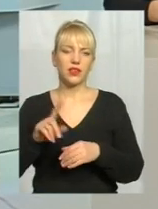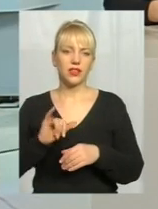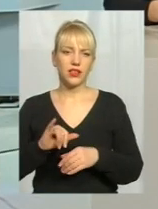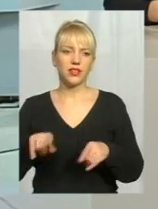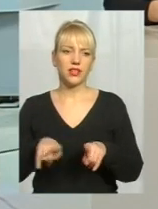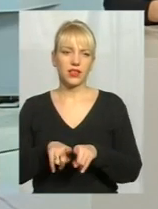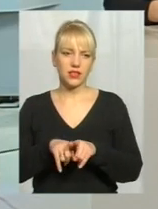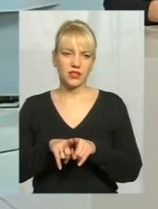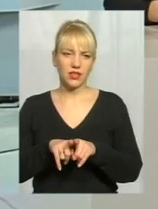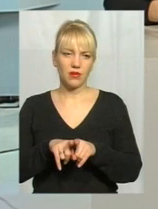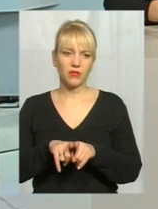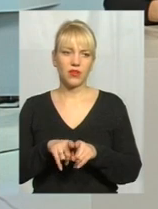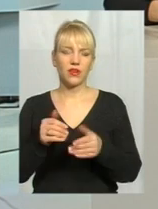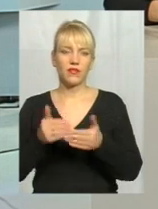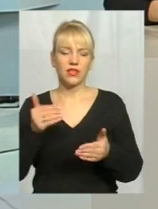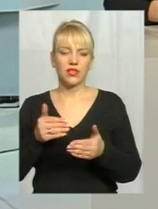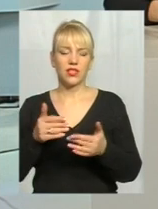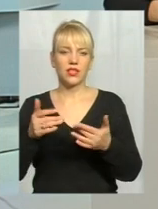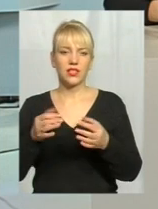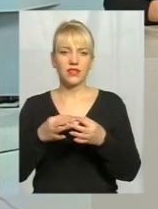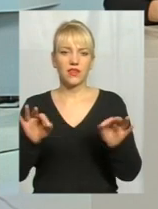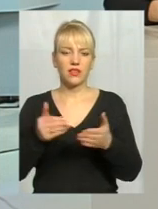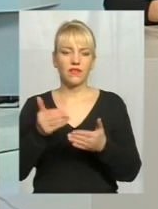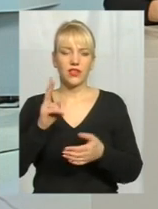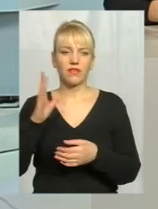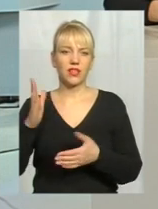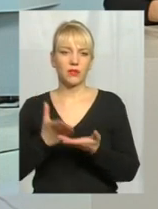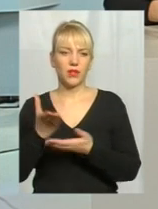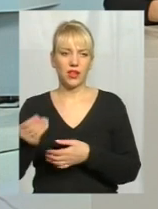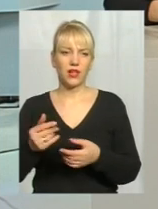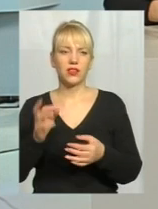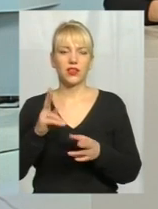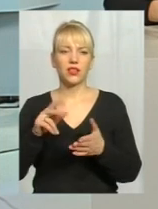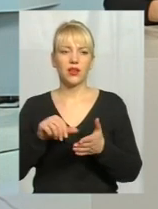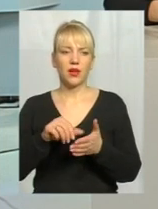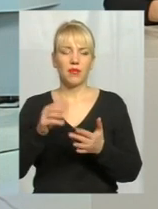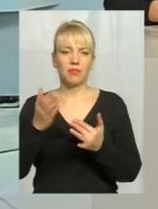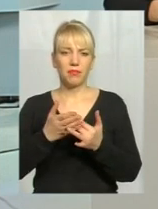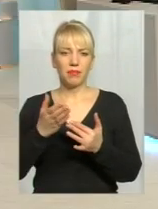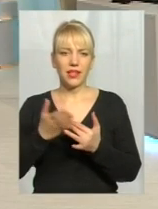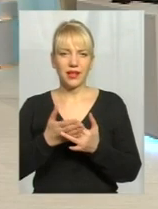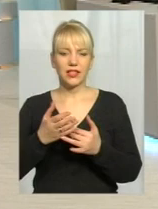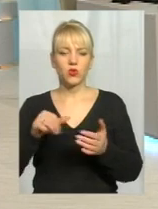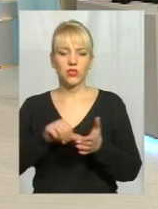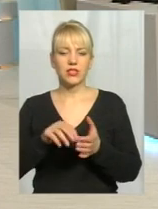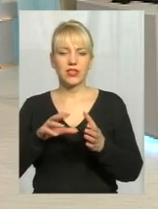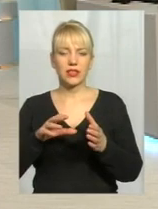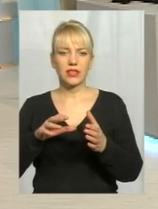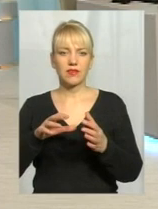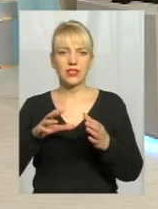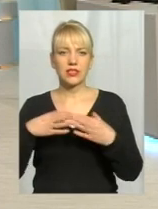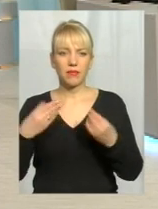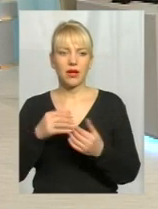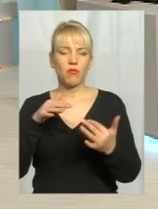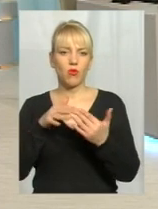від звільнення від кварплати, і пільги, як члени сімей учасників бойових дій. Єдине, що